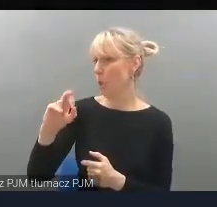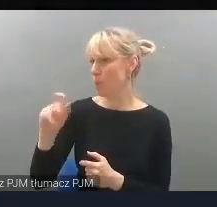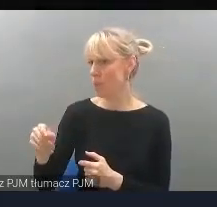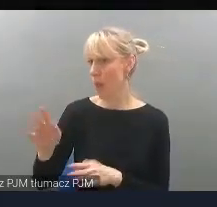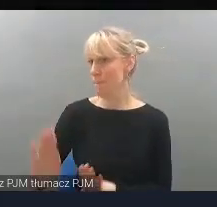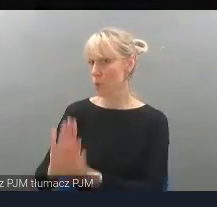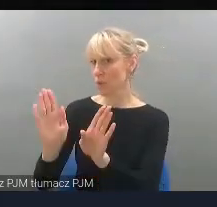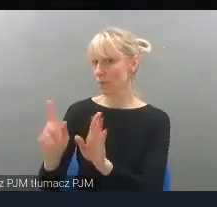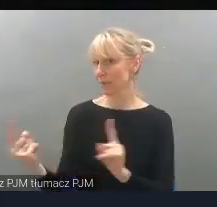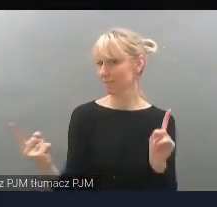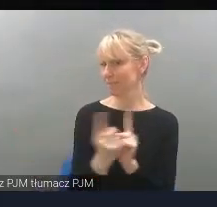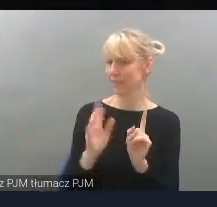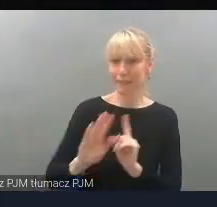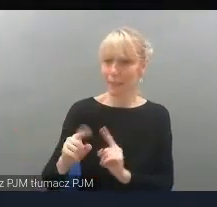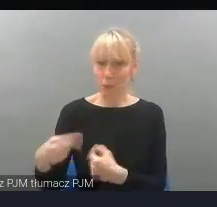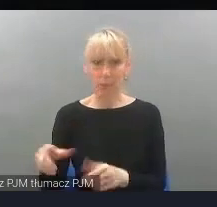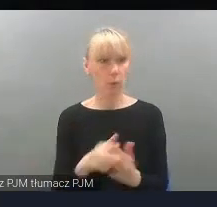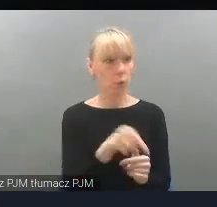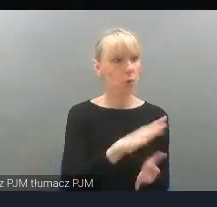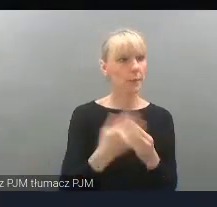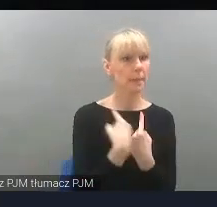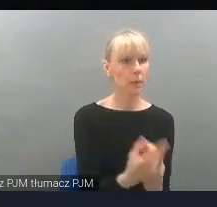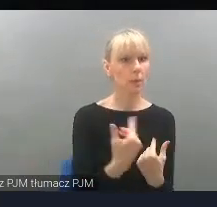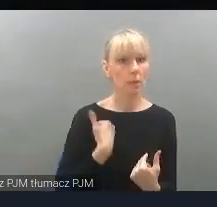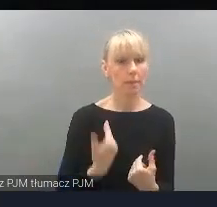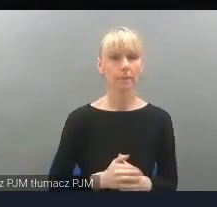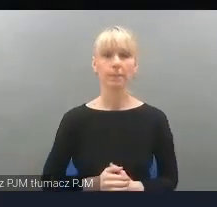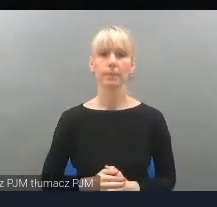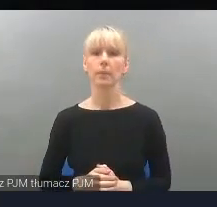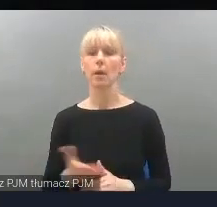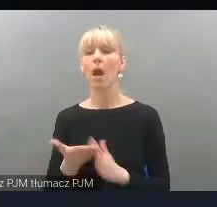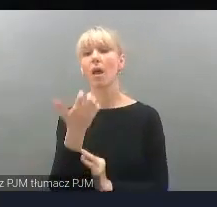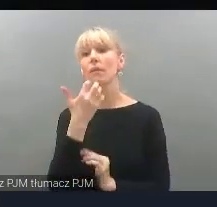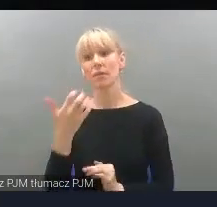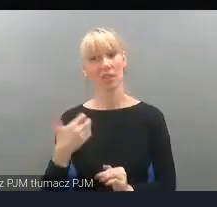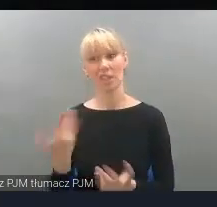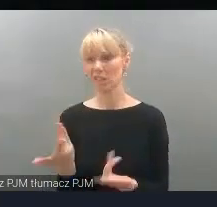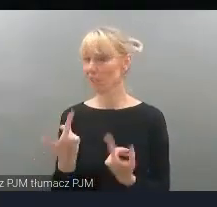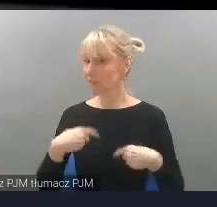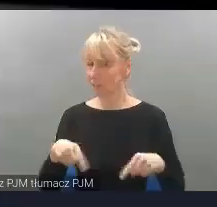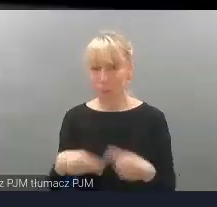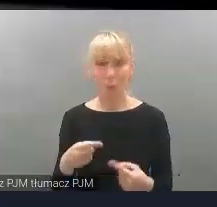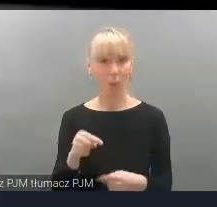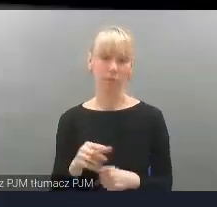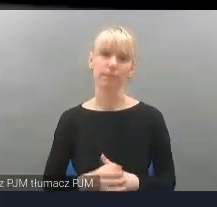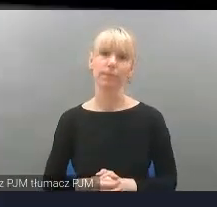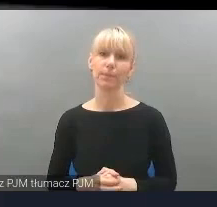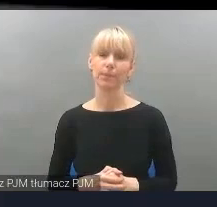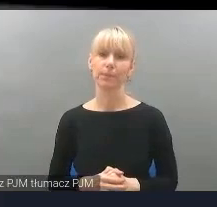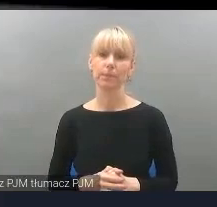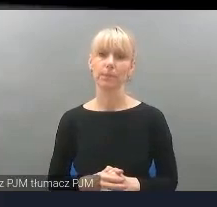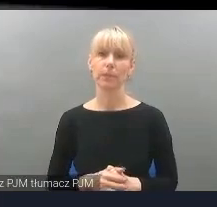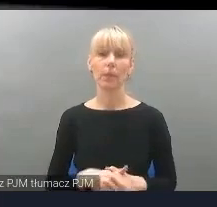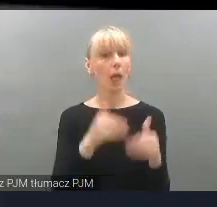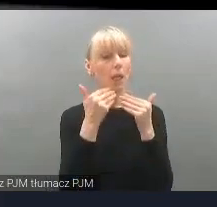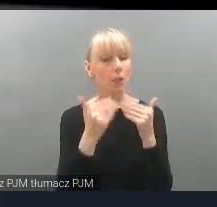taka wrażliwość na potrzeby, które wcześniej były niedostrzegane albo minimalizowane. Dzięki realizowanemu